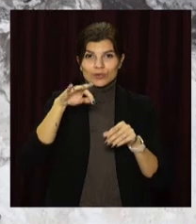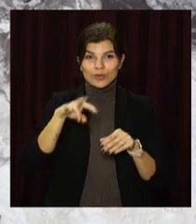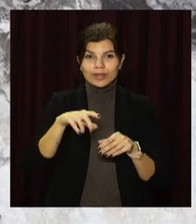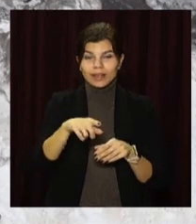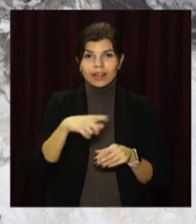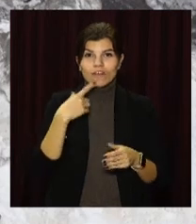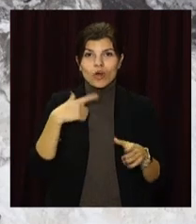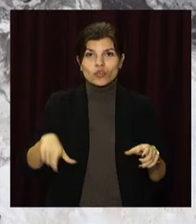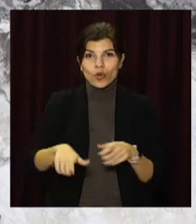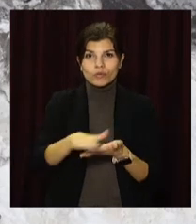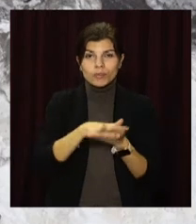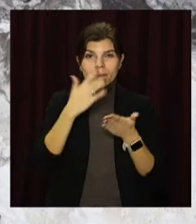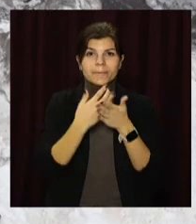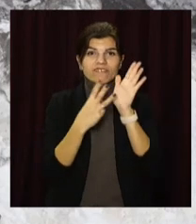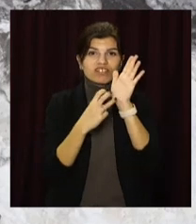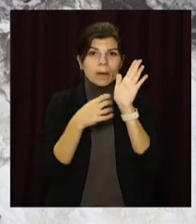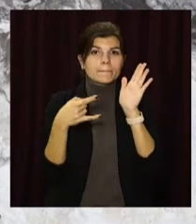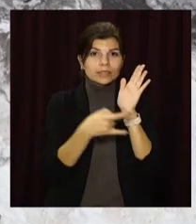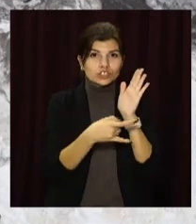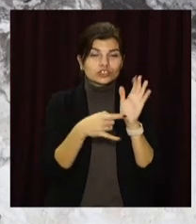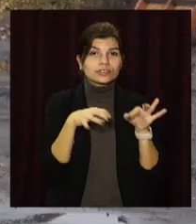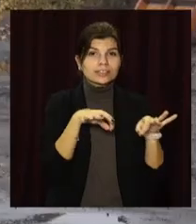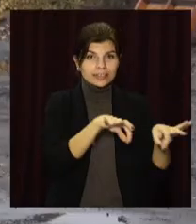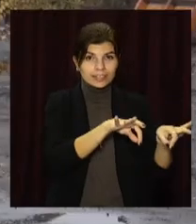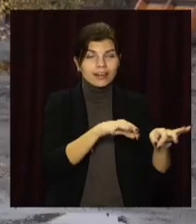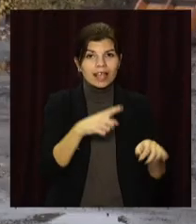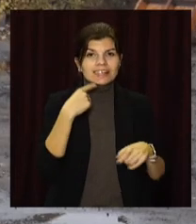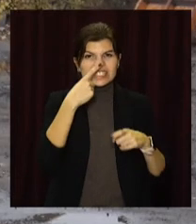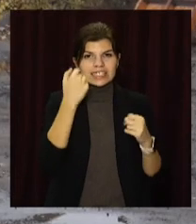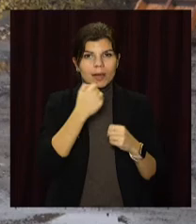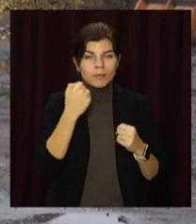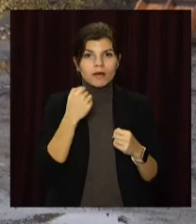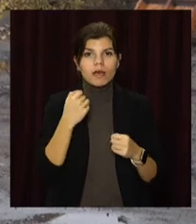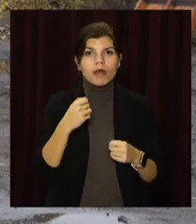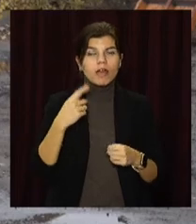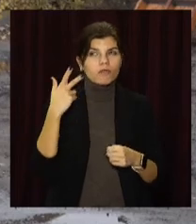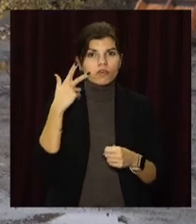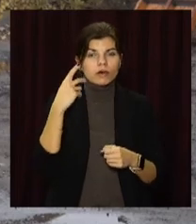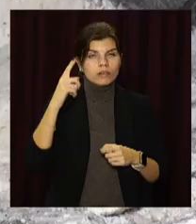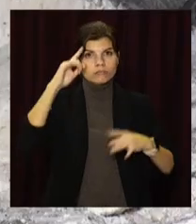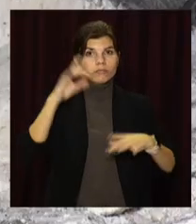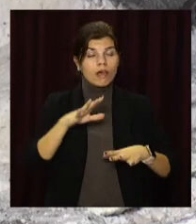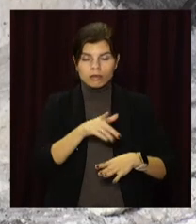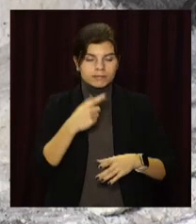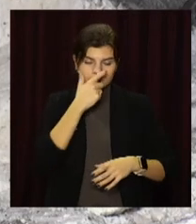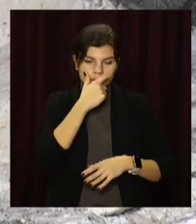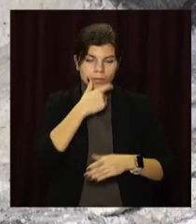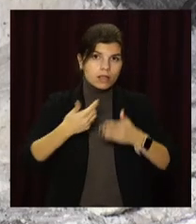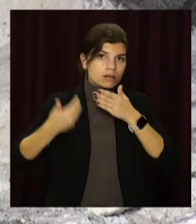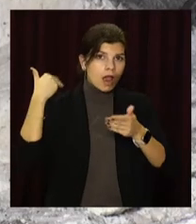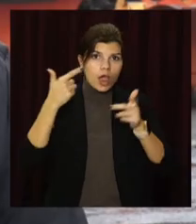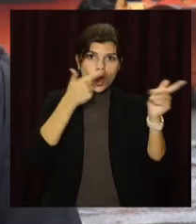Дороги розчищатимуть майже 800 машин. Зазвичай зима наступає для комунальників несподівано, тож цього разу її вирішили